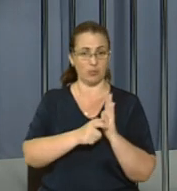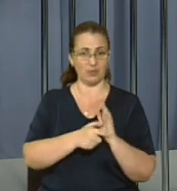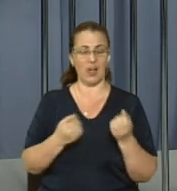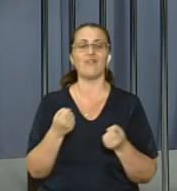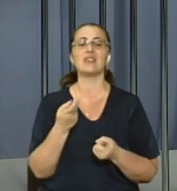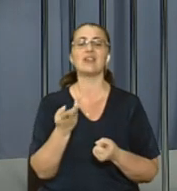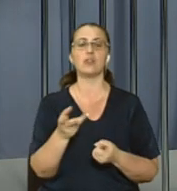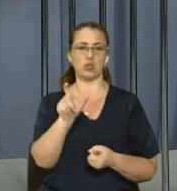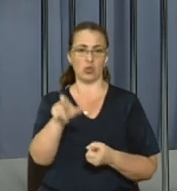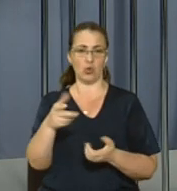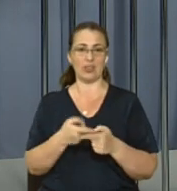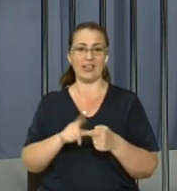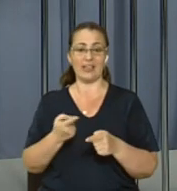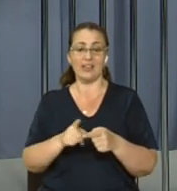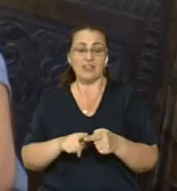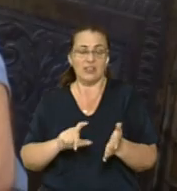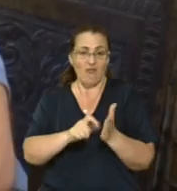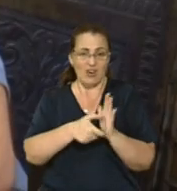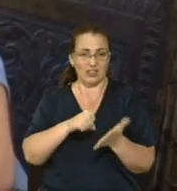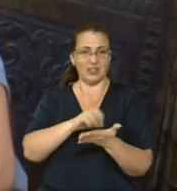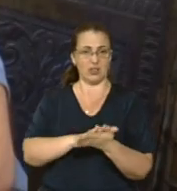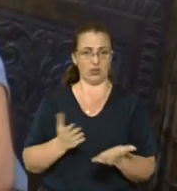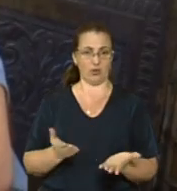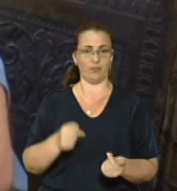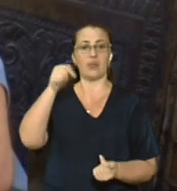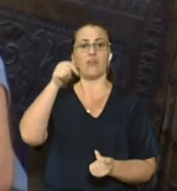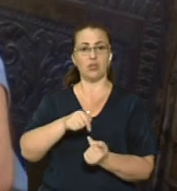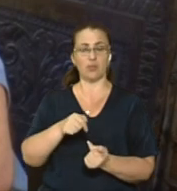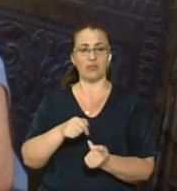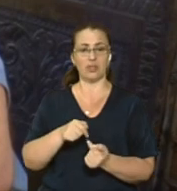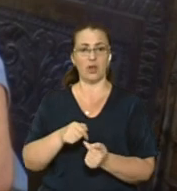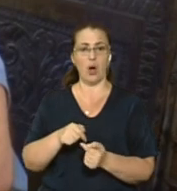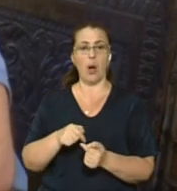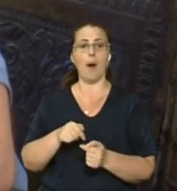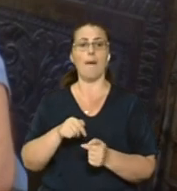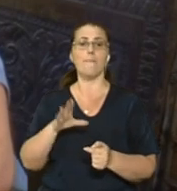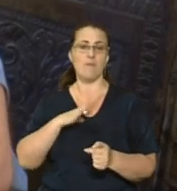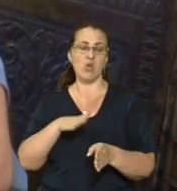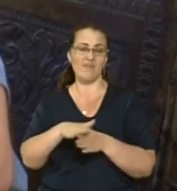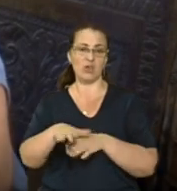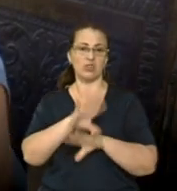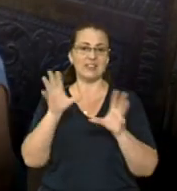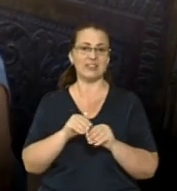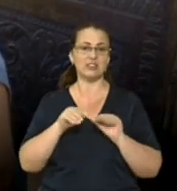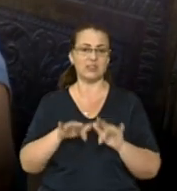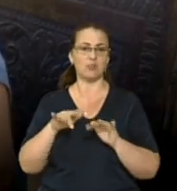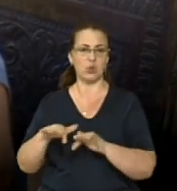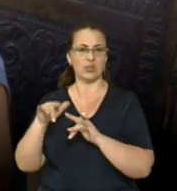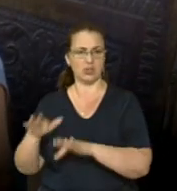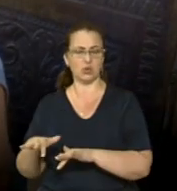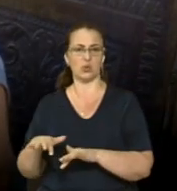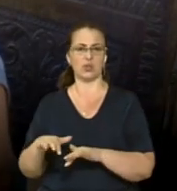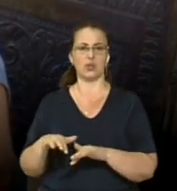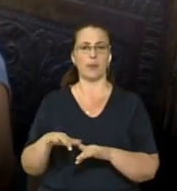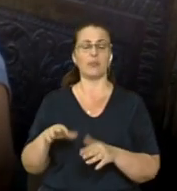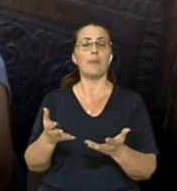кількості людей, які там зареєстровані. Відповідно до постанови були виконані всі процедури, проведені на наш утр-заміри. Участь